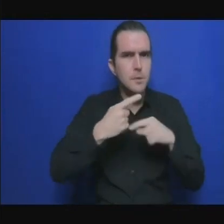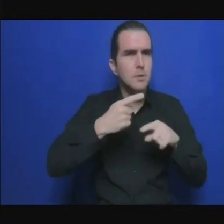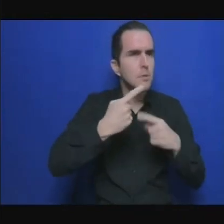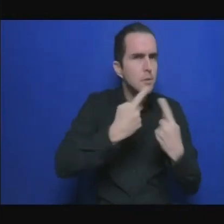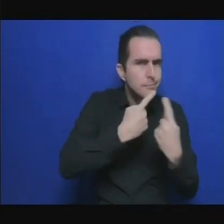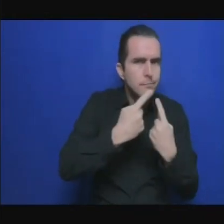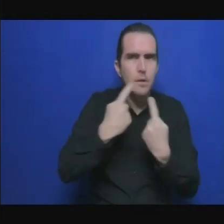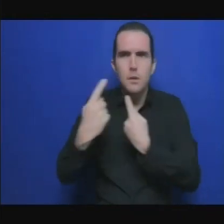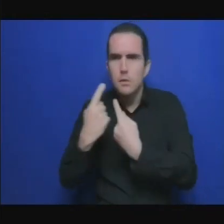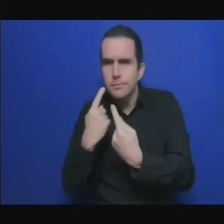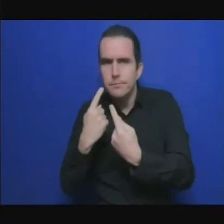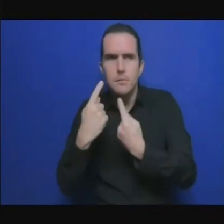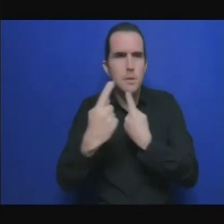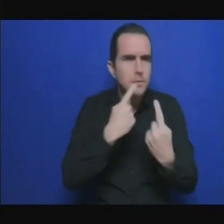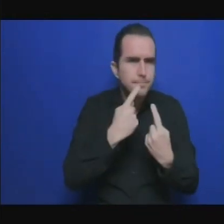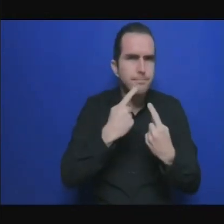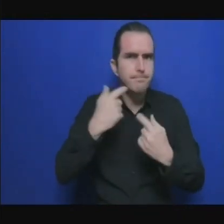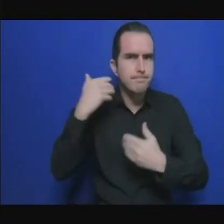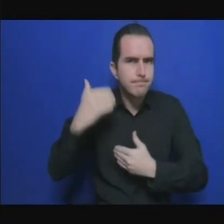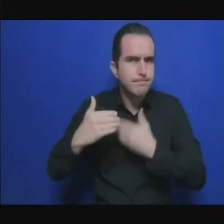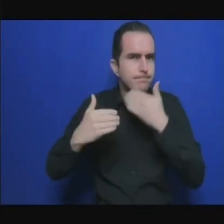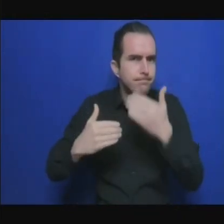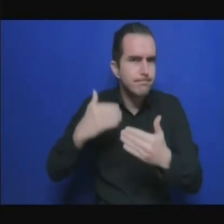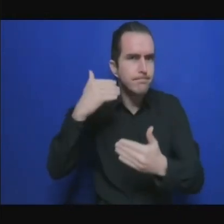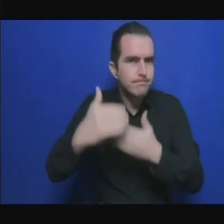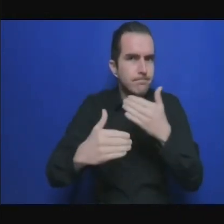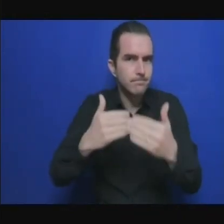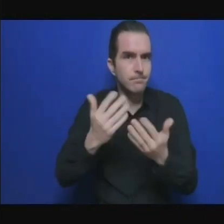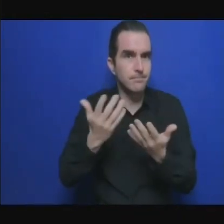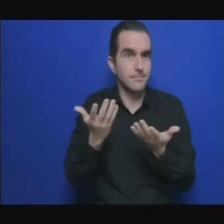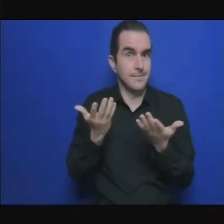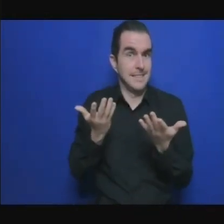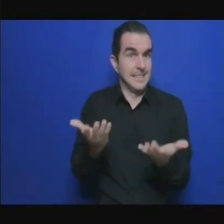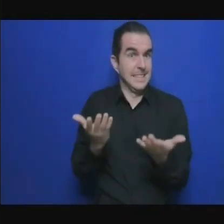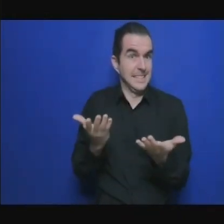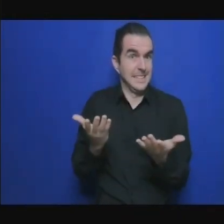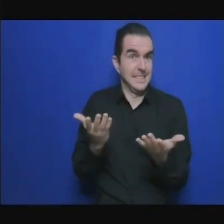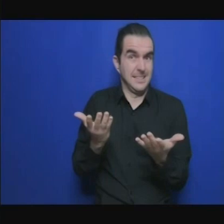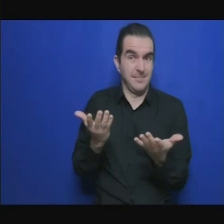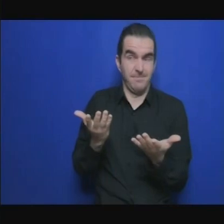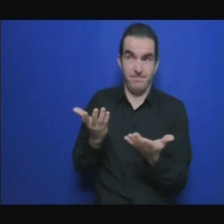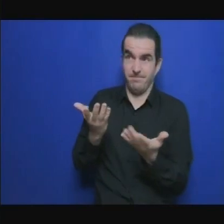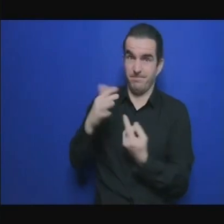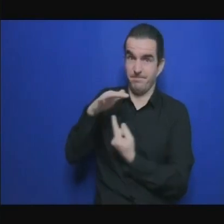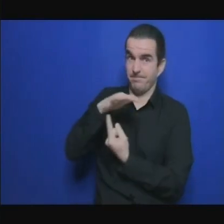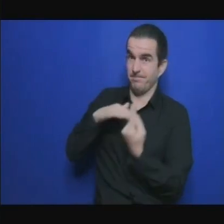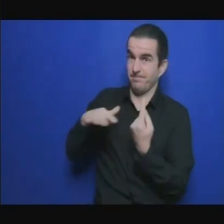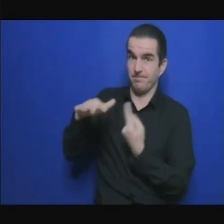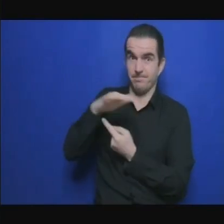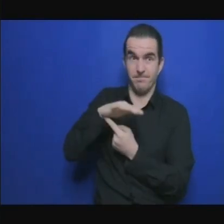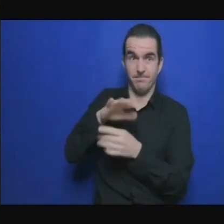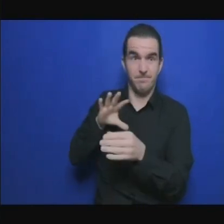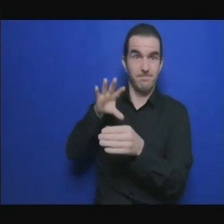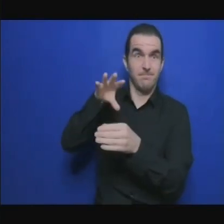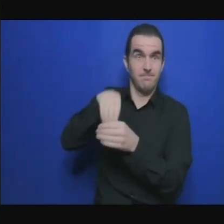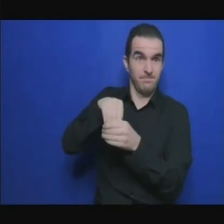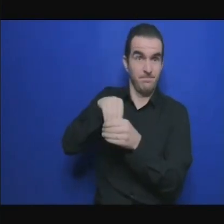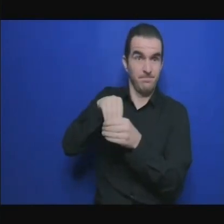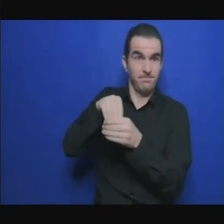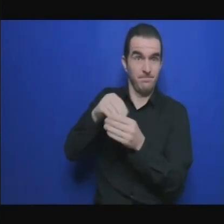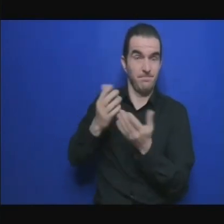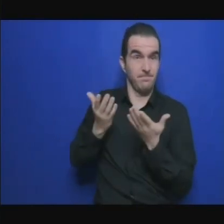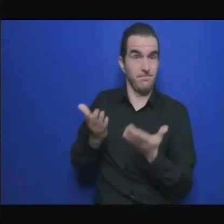cadre du réseau du savoir d'OSA. L'OSA a donc un réseau d